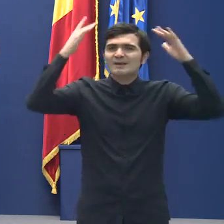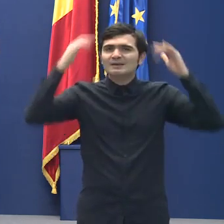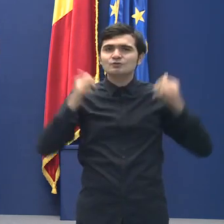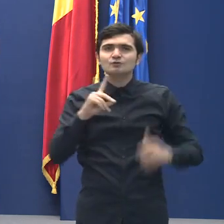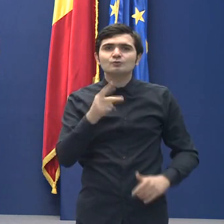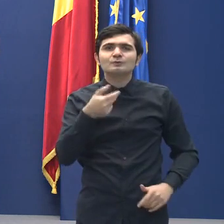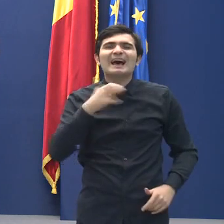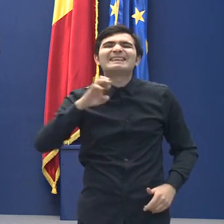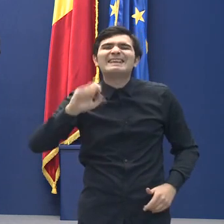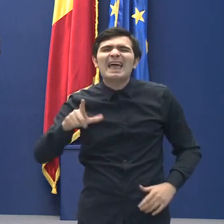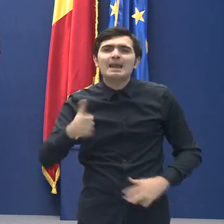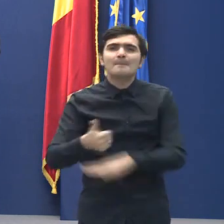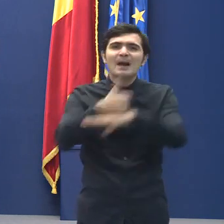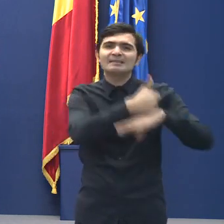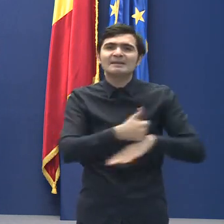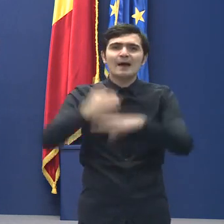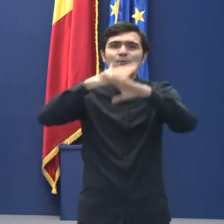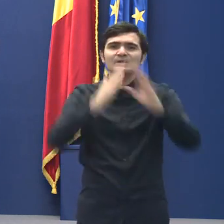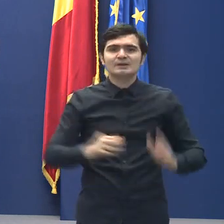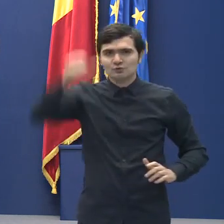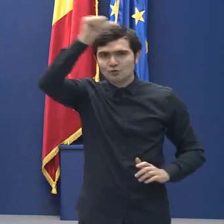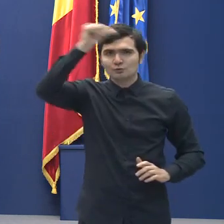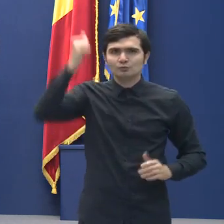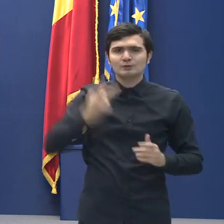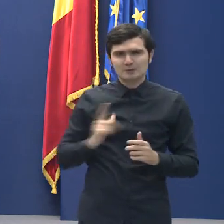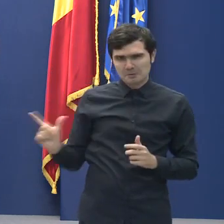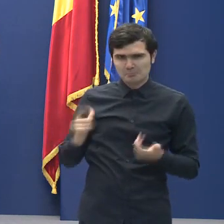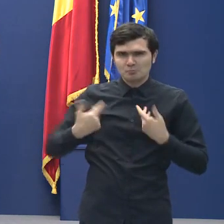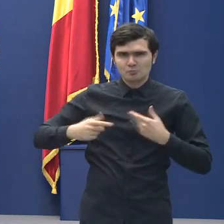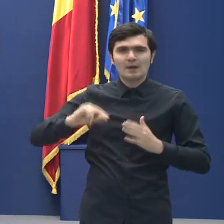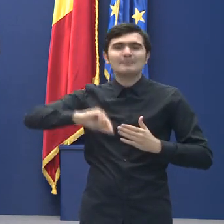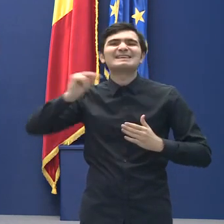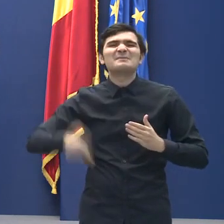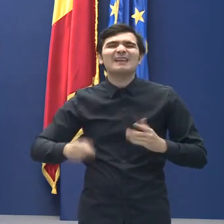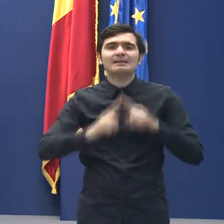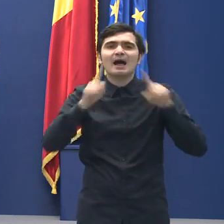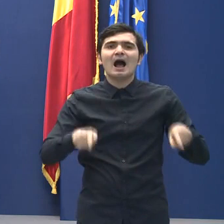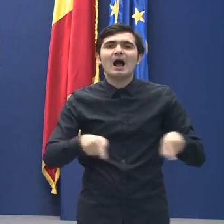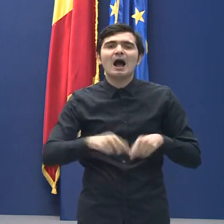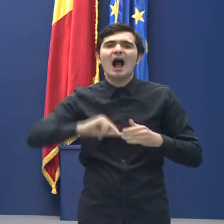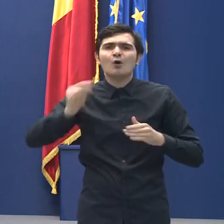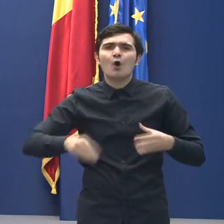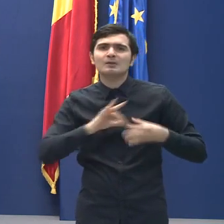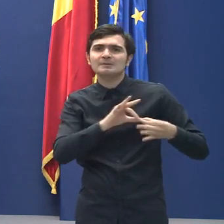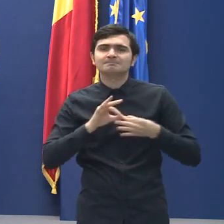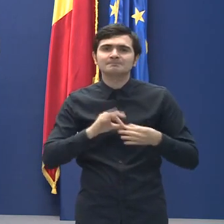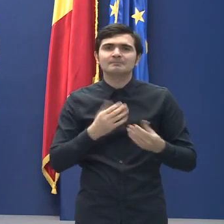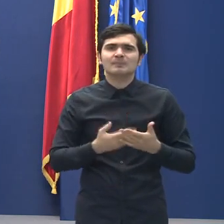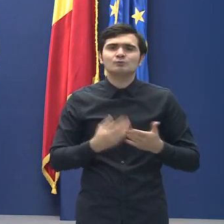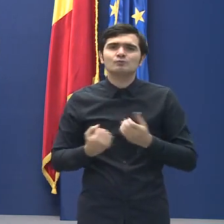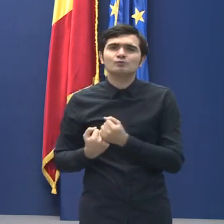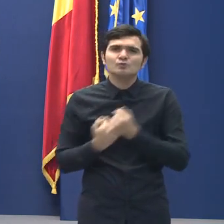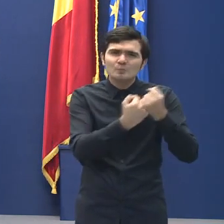Ortodoxe Române, un acord de susținere și sprijin din partea tuturor